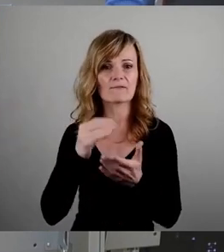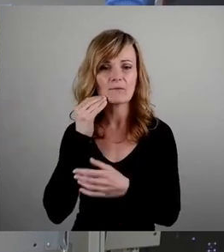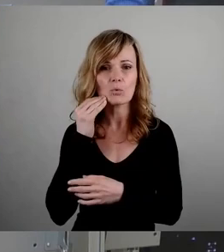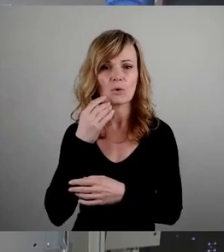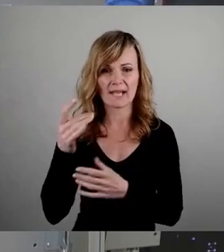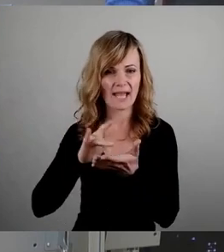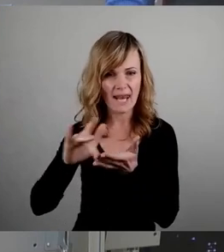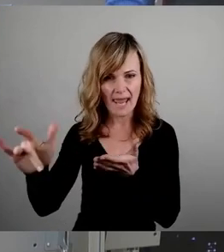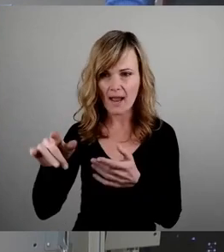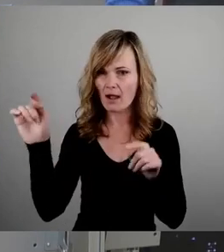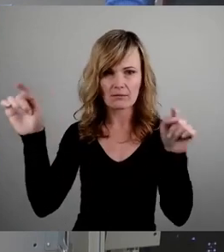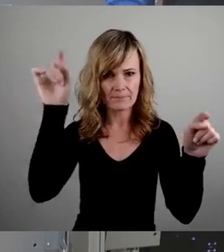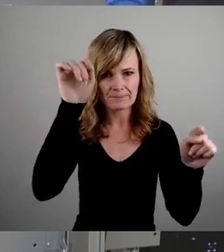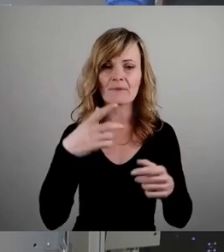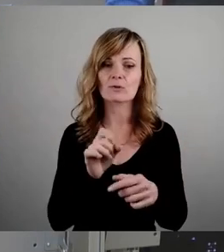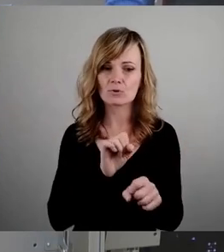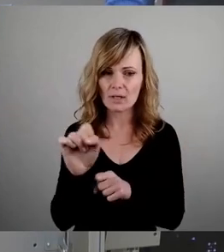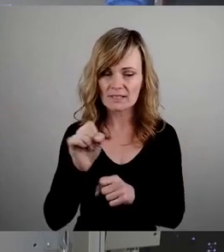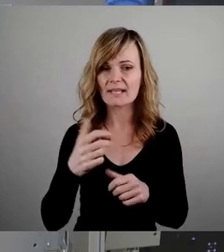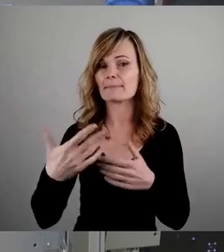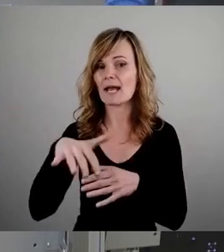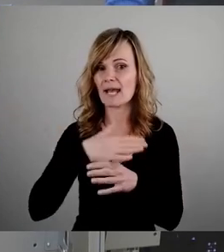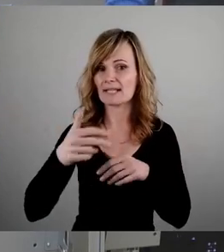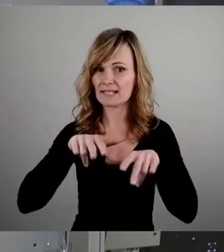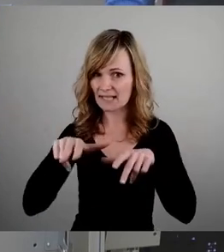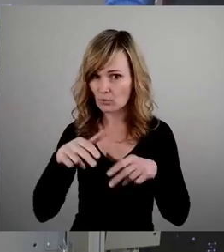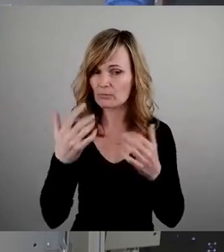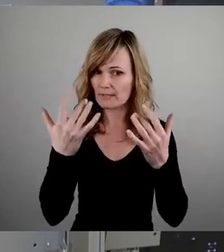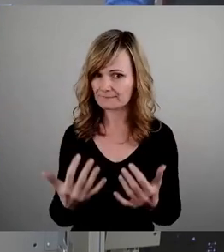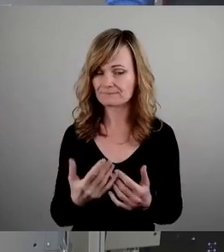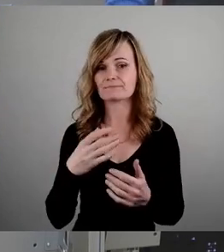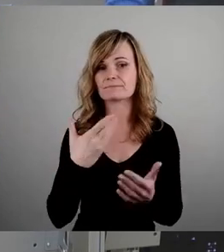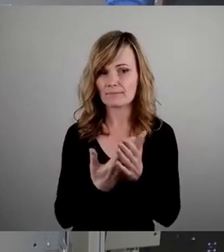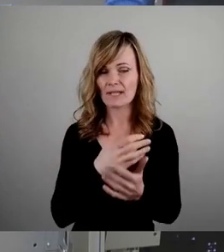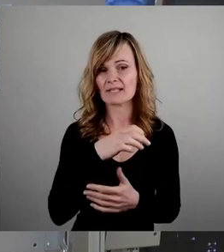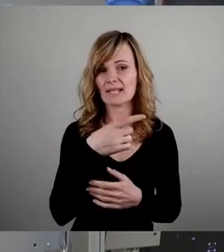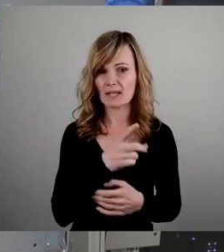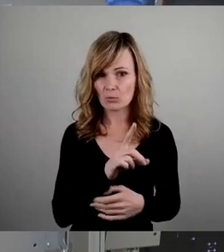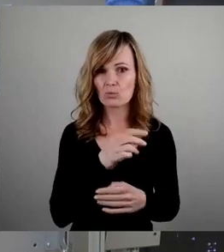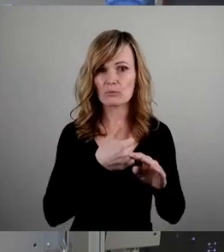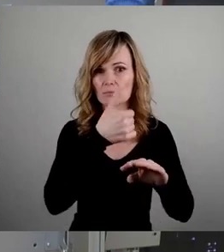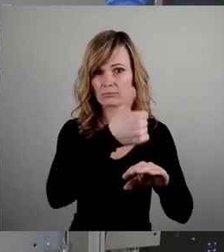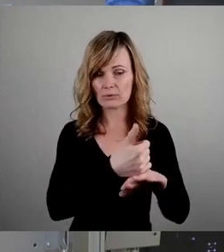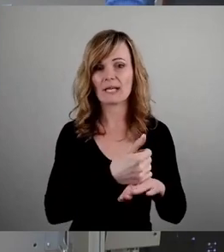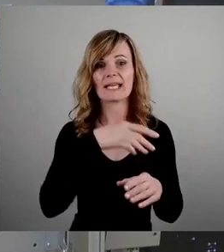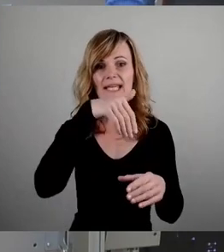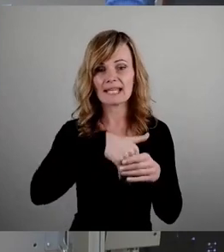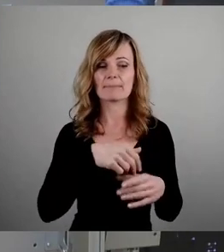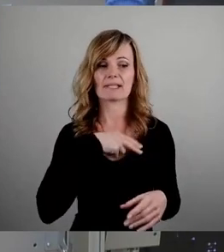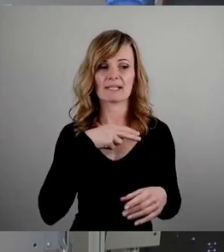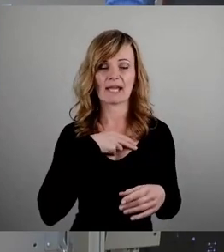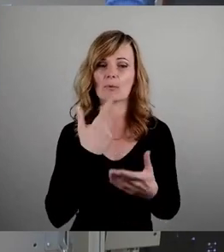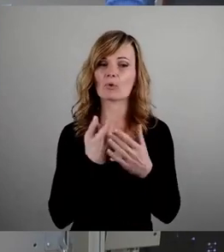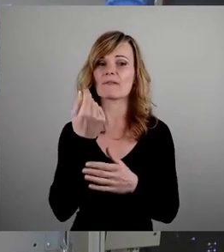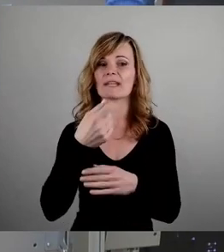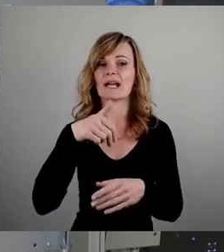Trotzdem errechnet die Landesregierung, und das sind in dem Fall das CDU-geführte Innenministerium, das CDU-geführte Finanzministerium, tun die einfach so als gäbe einen